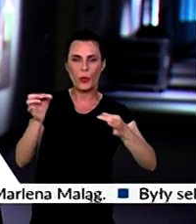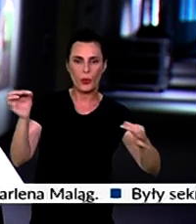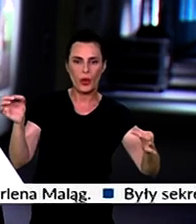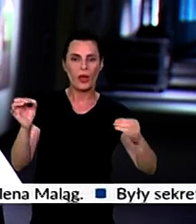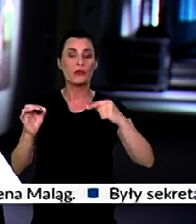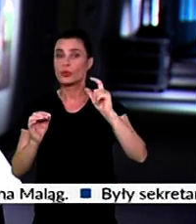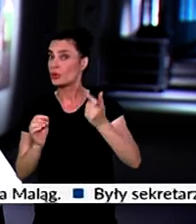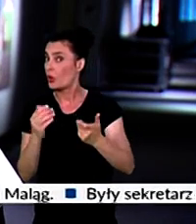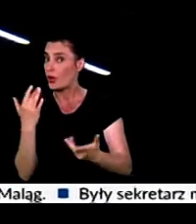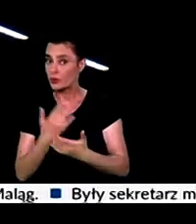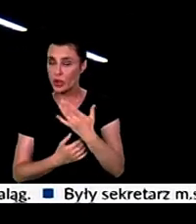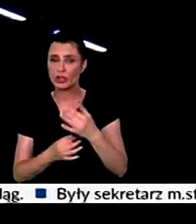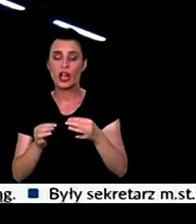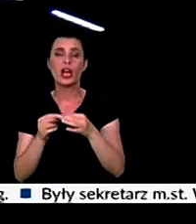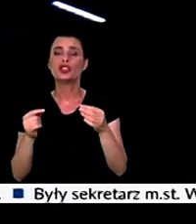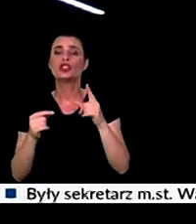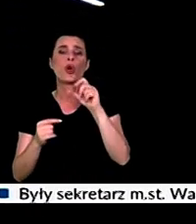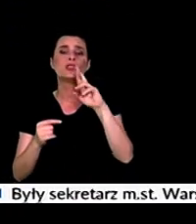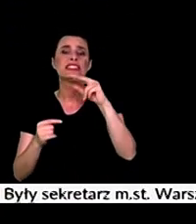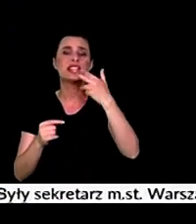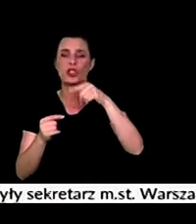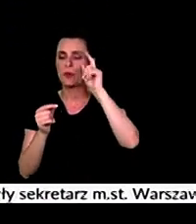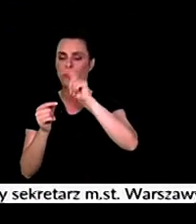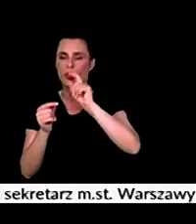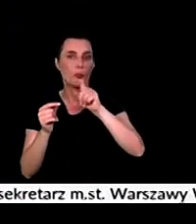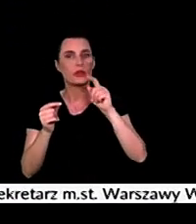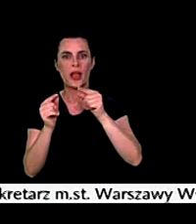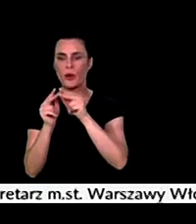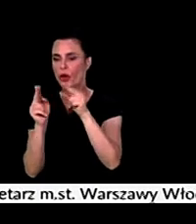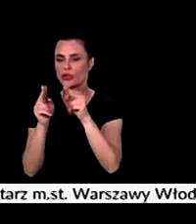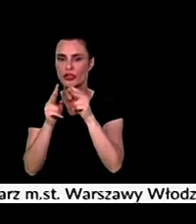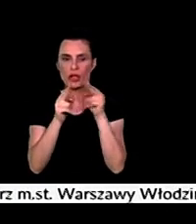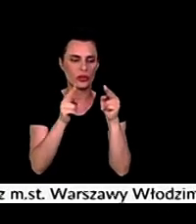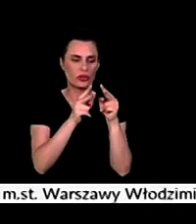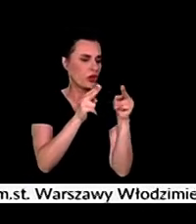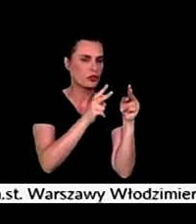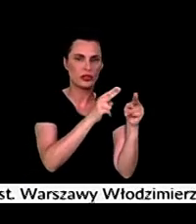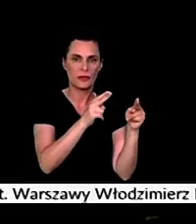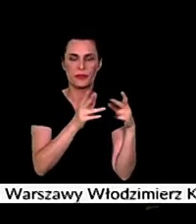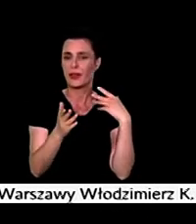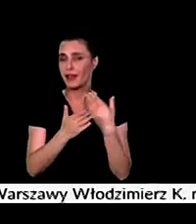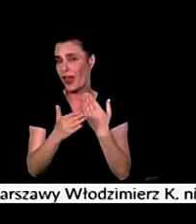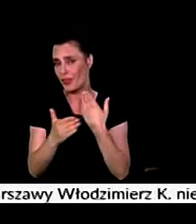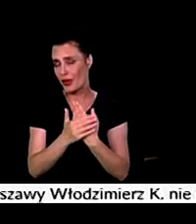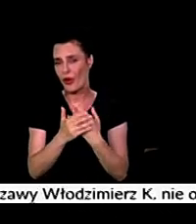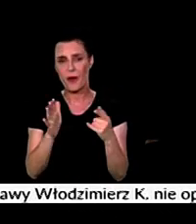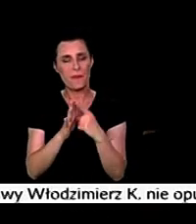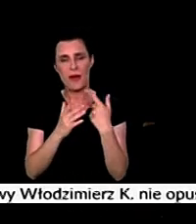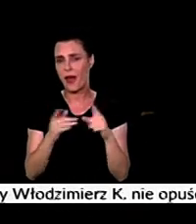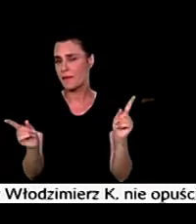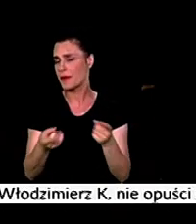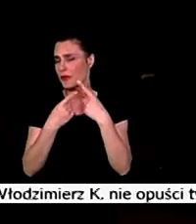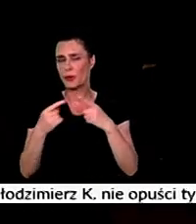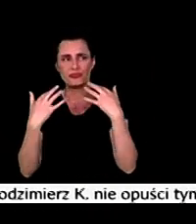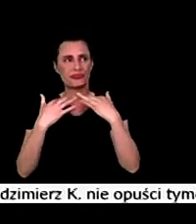że cząsteczki to nie są punkty, tylko odcinki. Mamy w takim razie gigantyczną symfonię